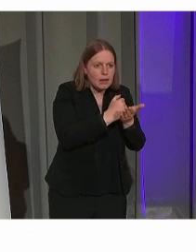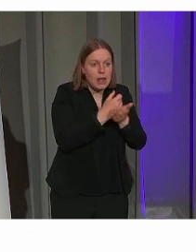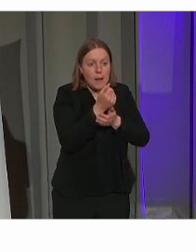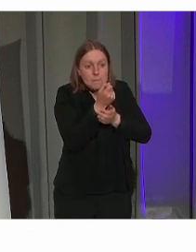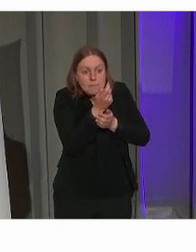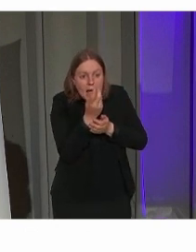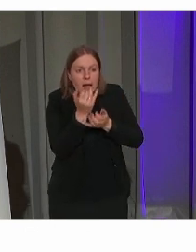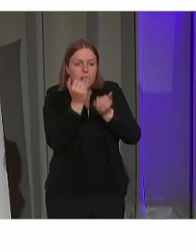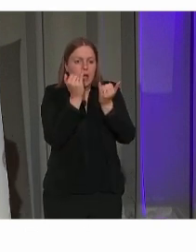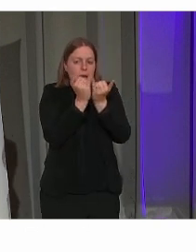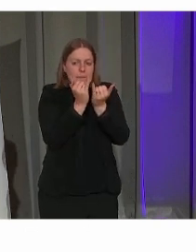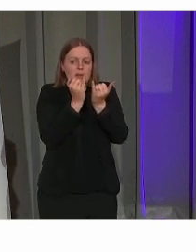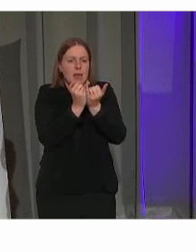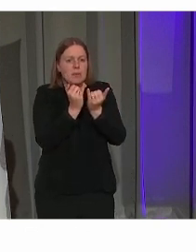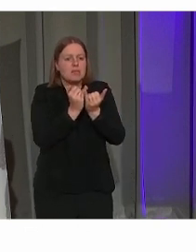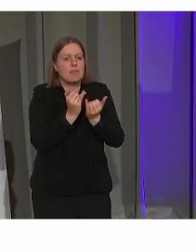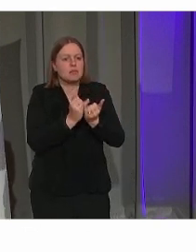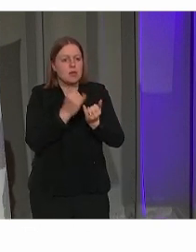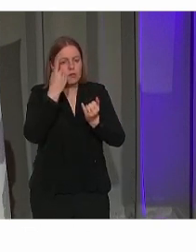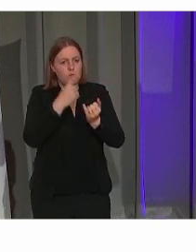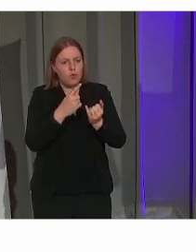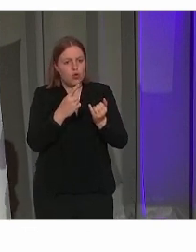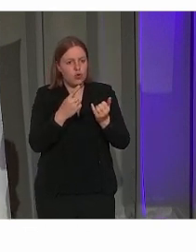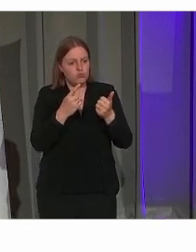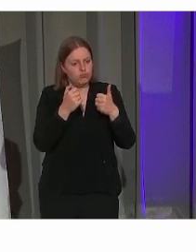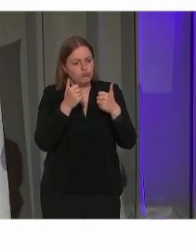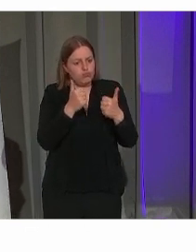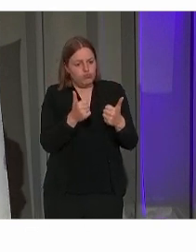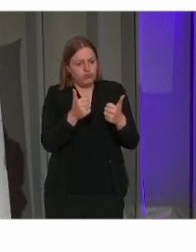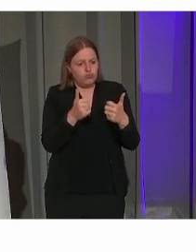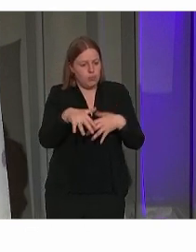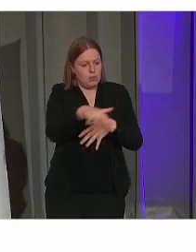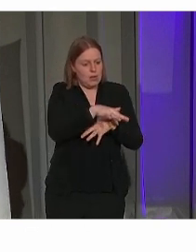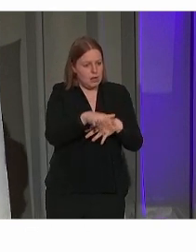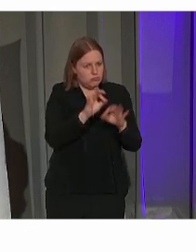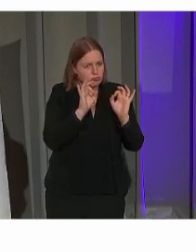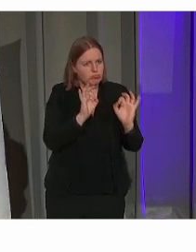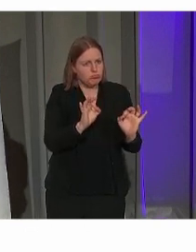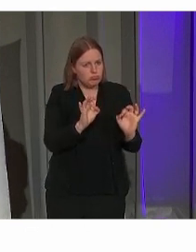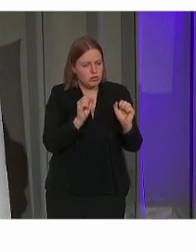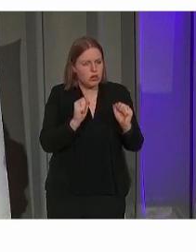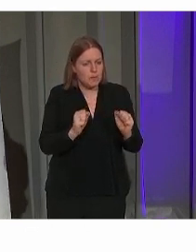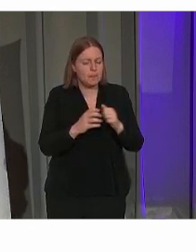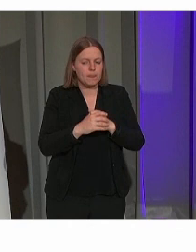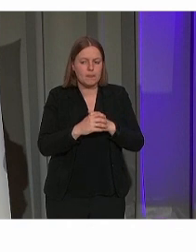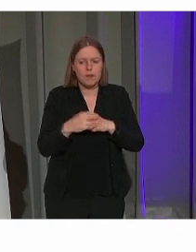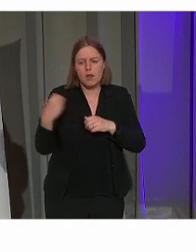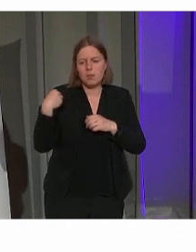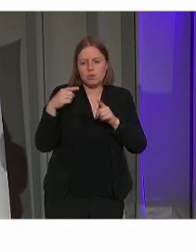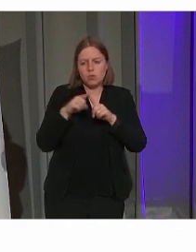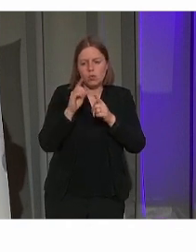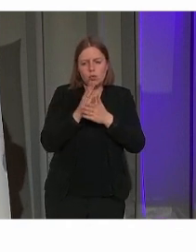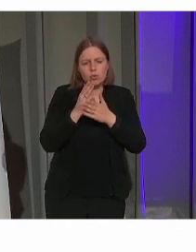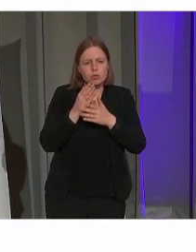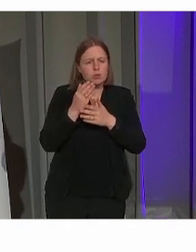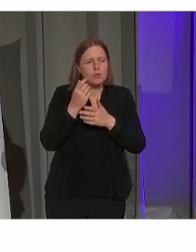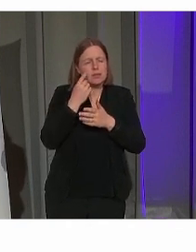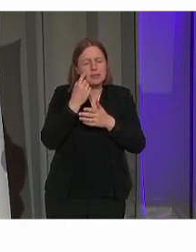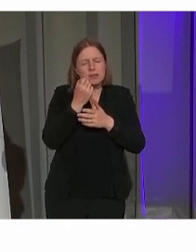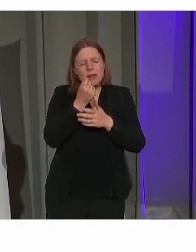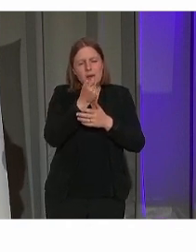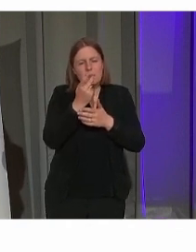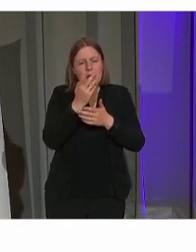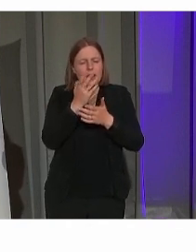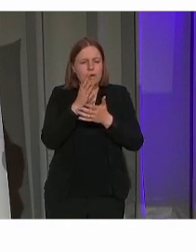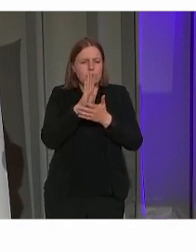aanpassingen doen om toch tot een goede invulling te komen van de plek. We hebben daar straks ook de voorbeelden, bijvoorbeeld uit Ierland gehoord, de